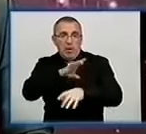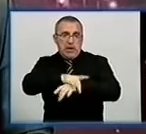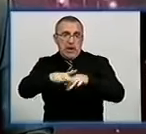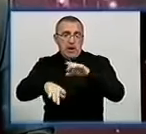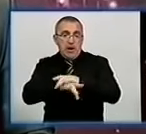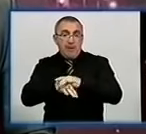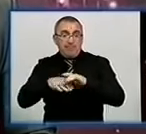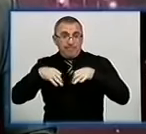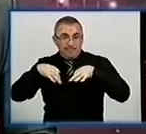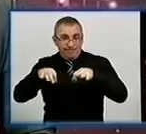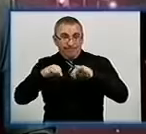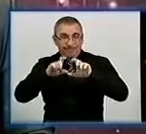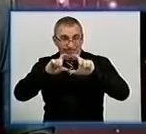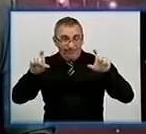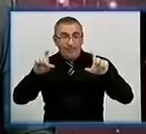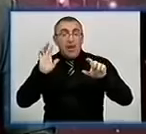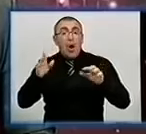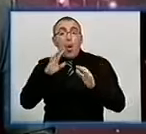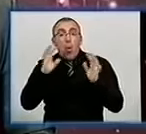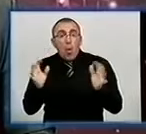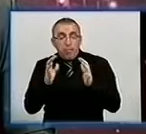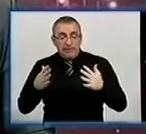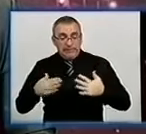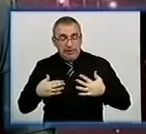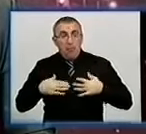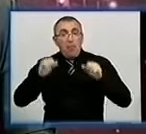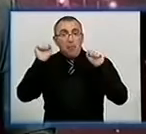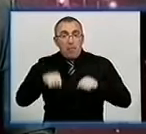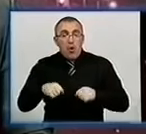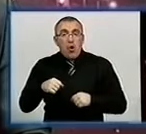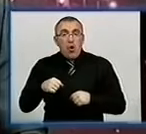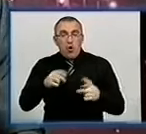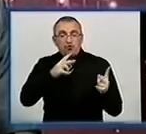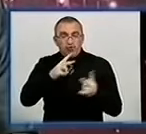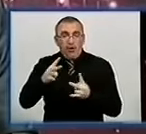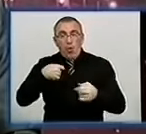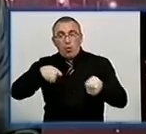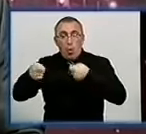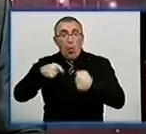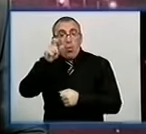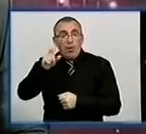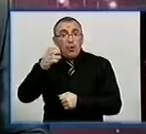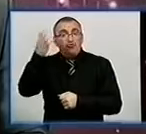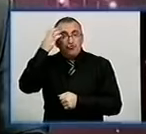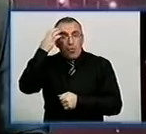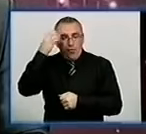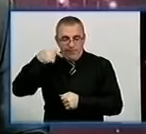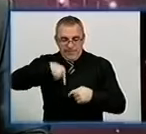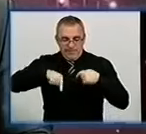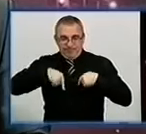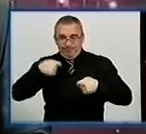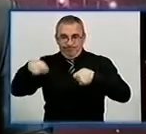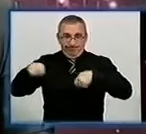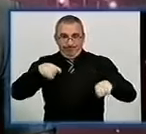Акцію присвятили інформуванню населення про те, як убезпечити себе від можливості стати жертвою торгівлі людьми або ж навіть чорних трансплантологів.